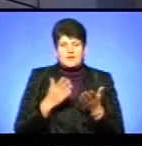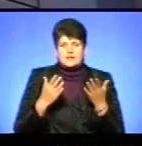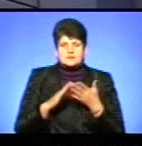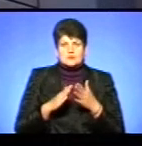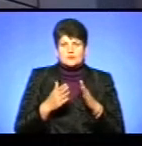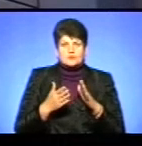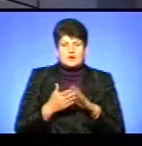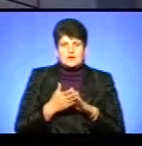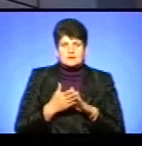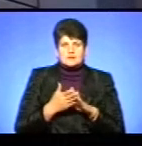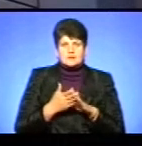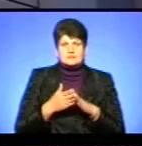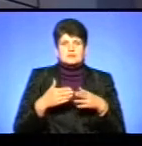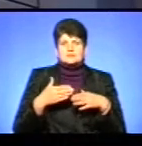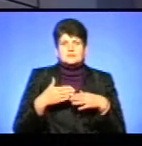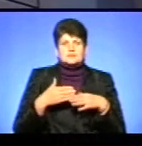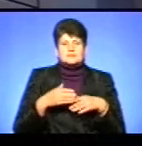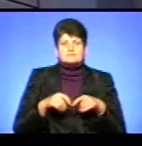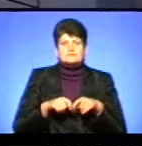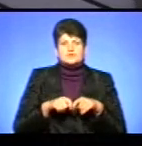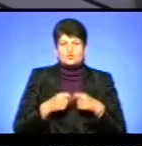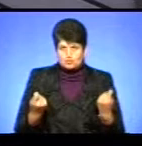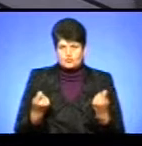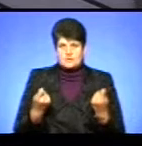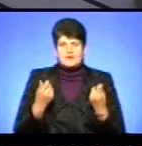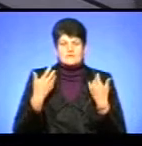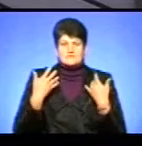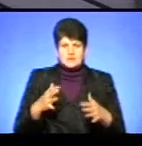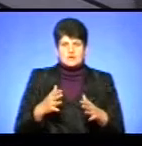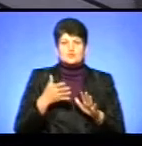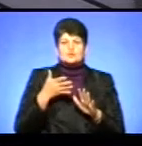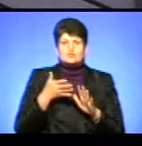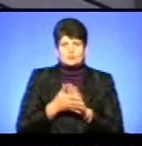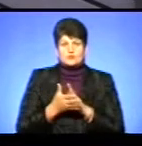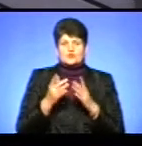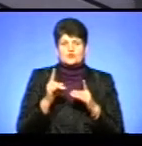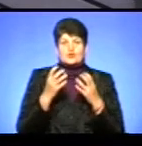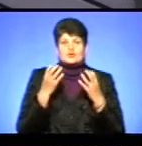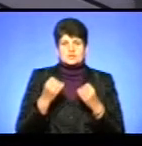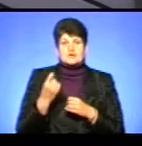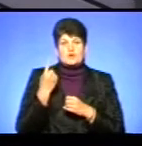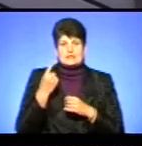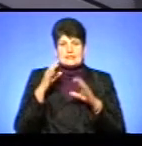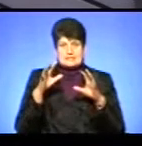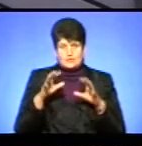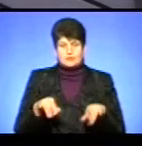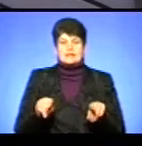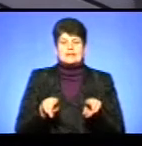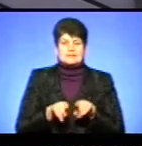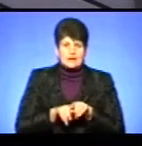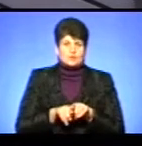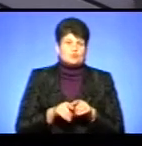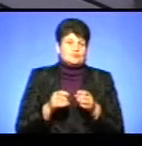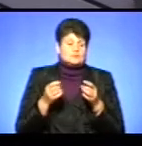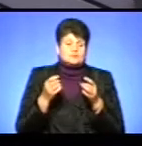громадських пасажиристських перевезеннях хруснула. І зрозуміло, що ще один явище, один закон, який також просто